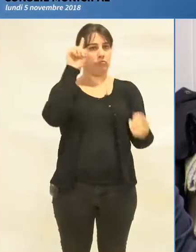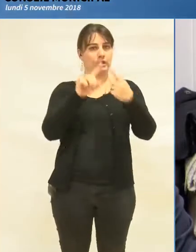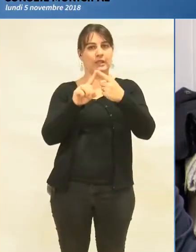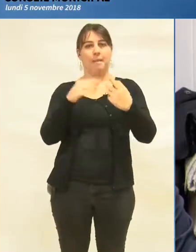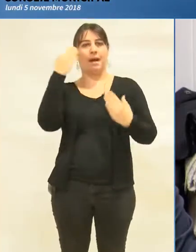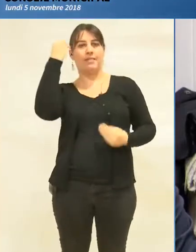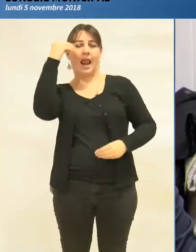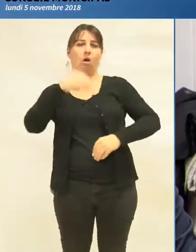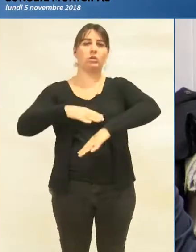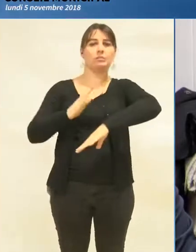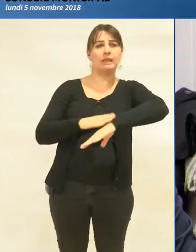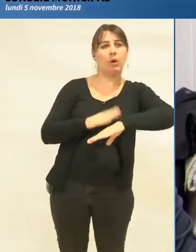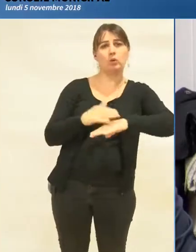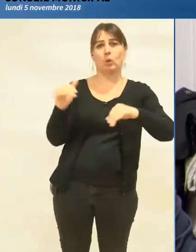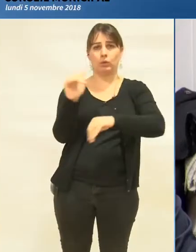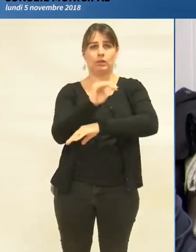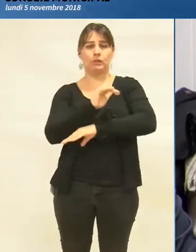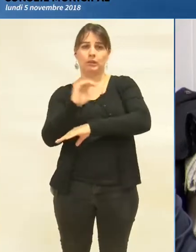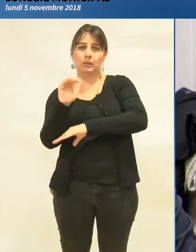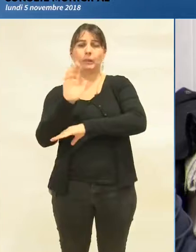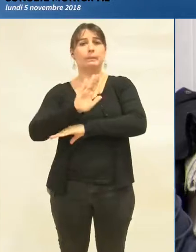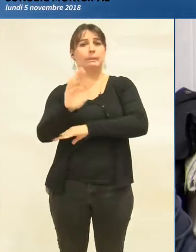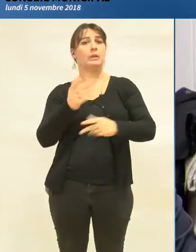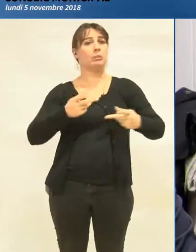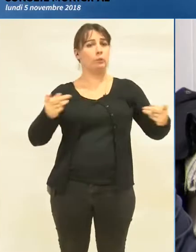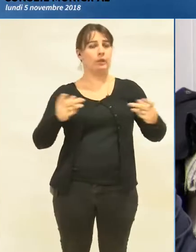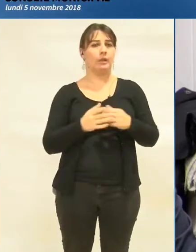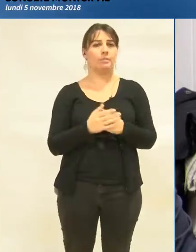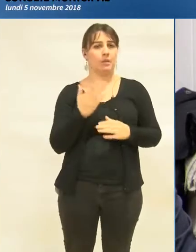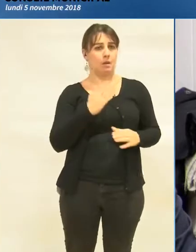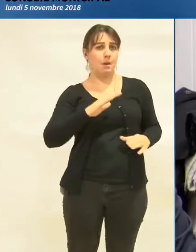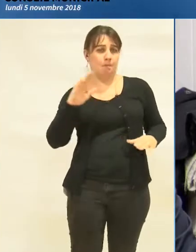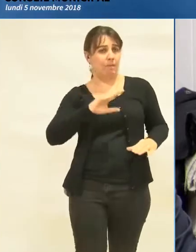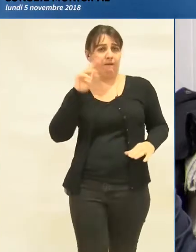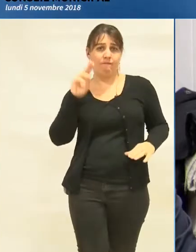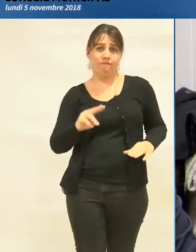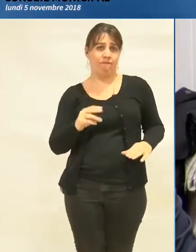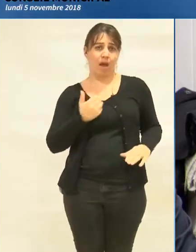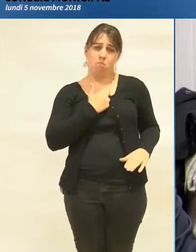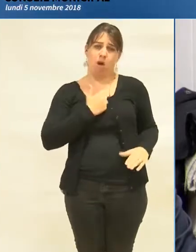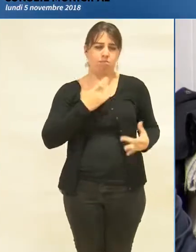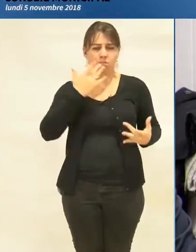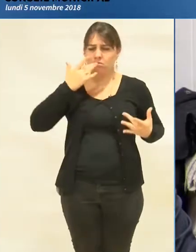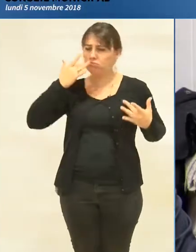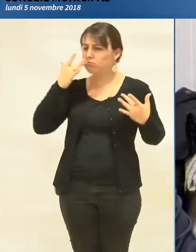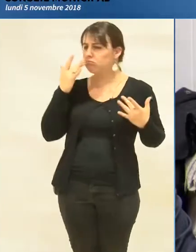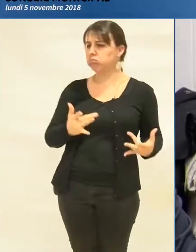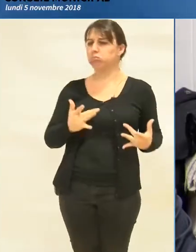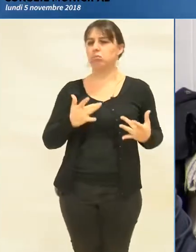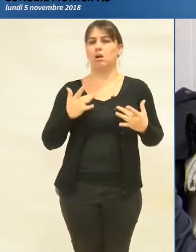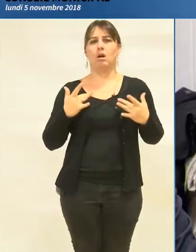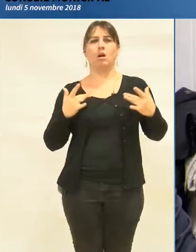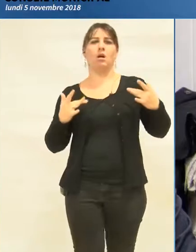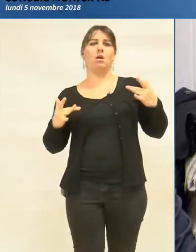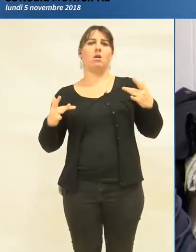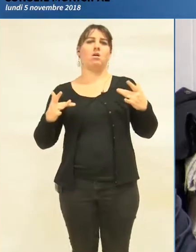et de la sécurité publique. Cependant, je suis extrêmement déçue. On tourne autour du pot, mais